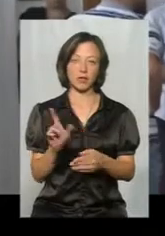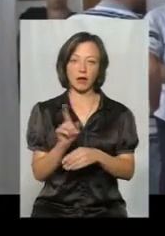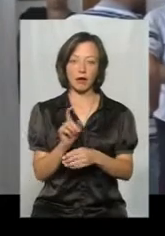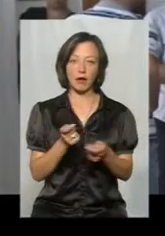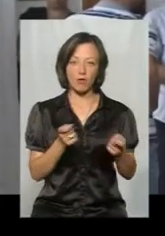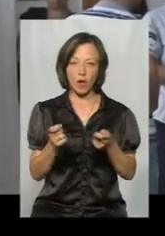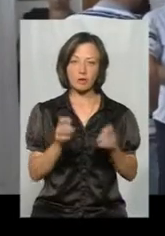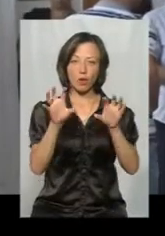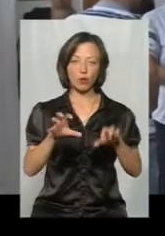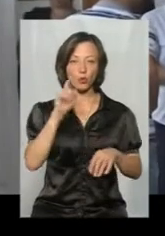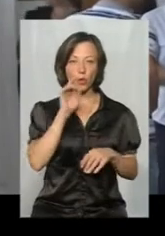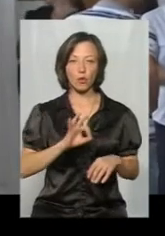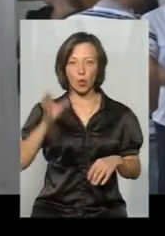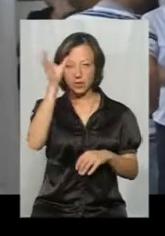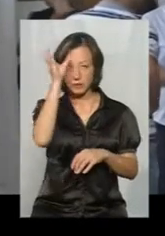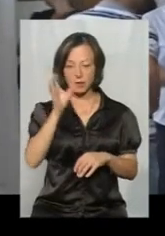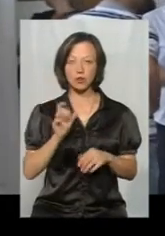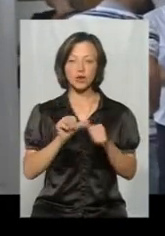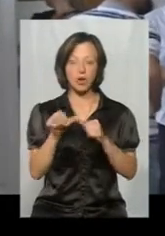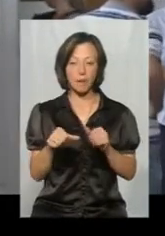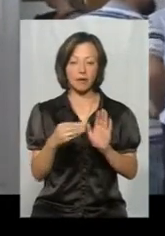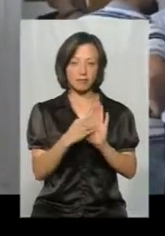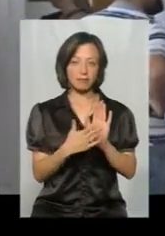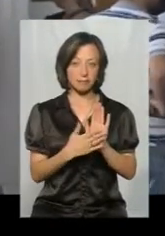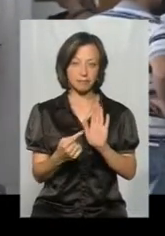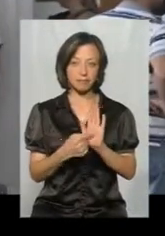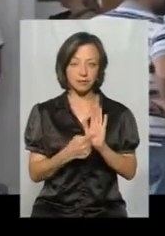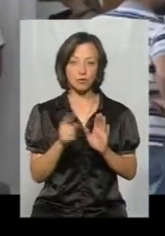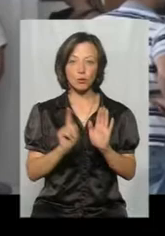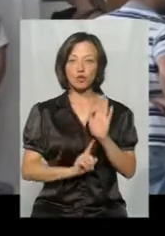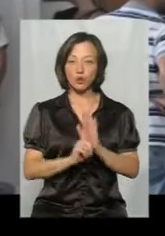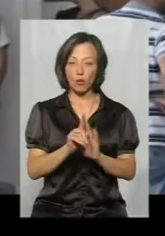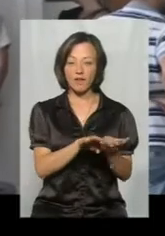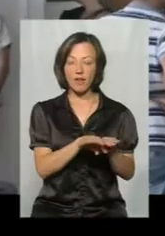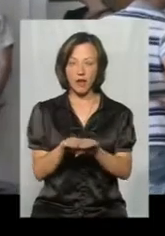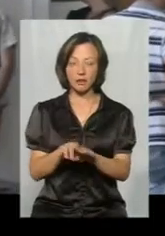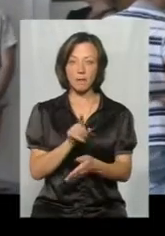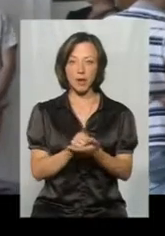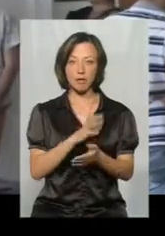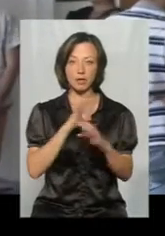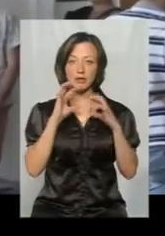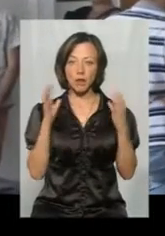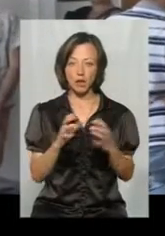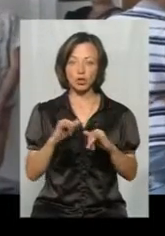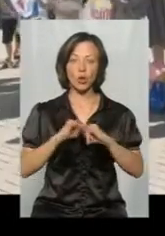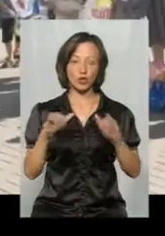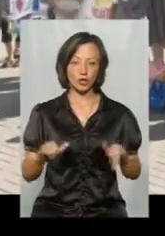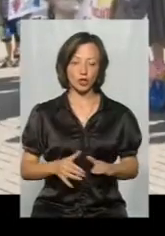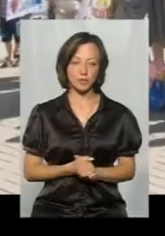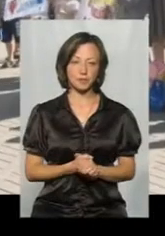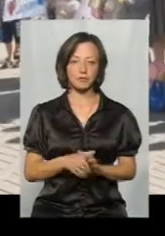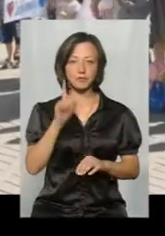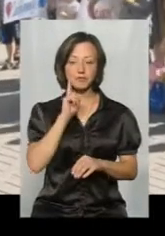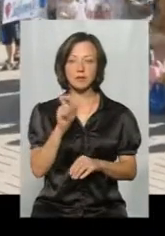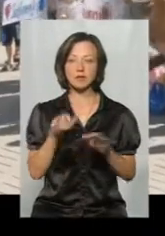документами і законом України про освіту, зокрема, а він якраз і говорить про те, що початкова ланка має бути збережена, розширена. Поки